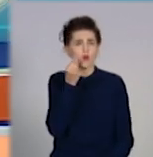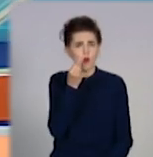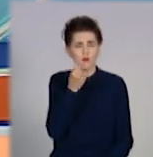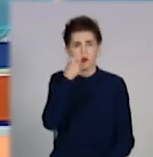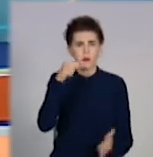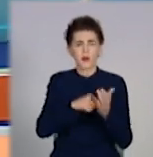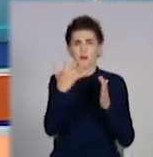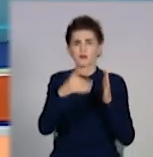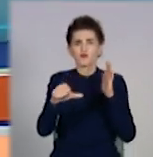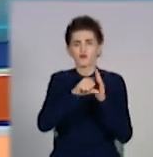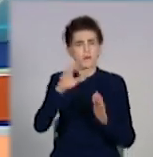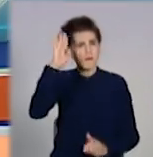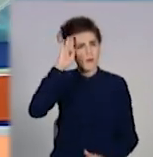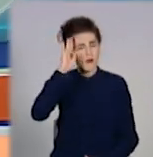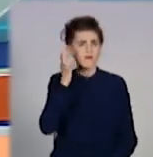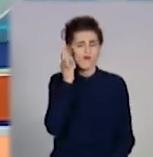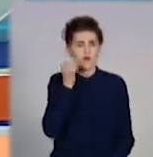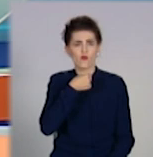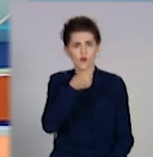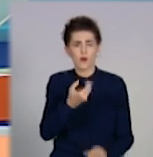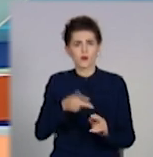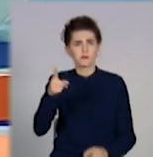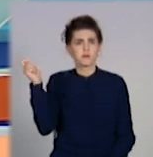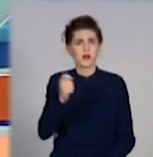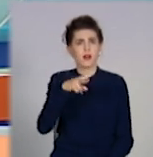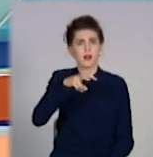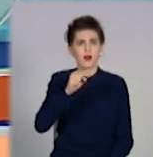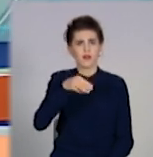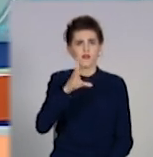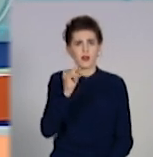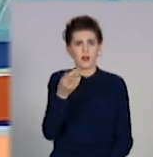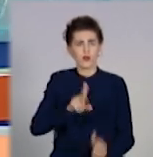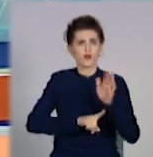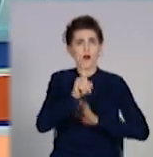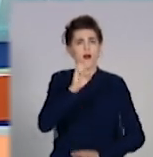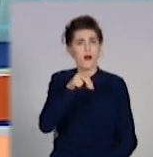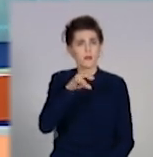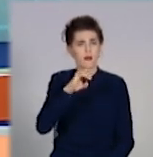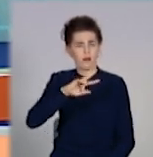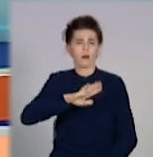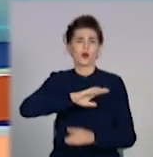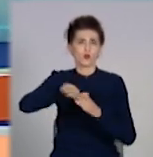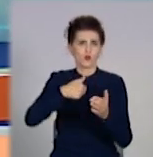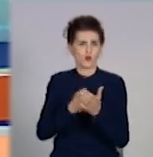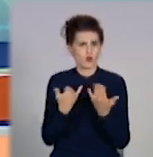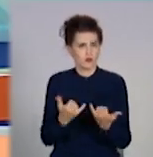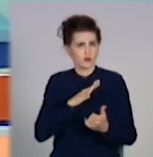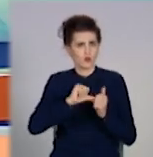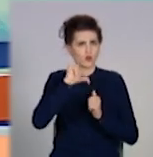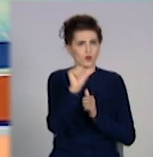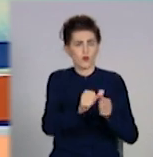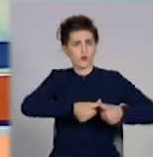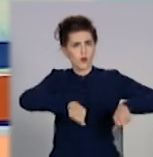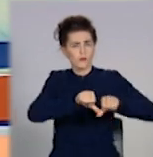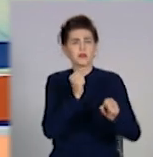56-річного чоловіка. Він прибув із Латвії на початку квітня і відтоді був на самоізоляції. Тест йому